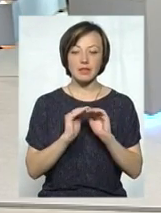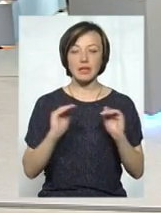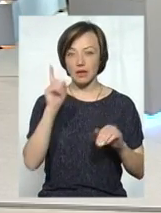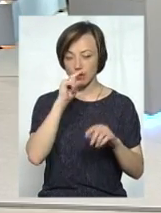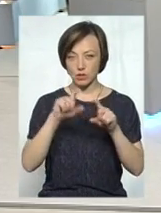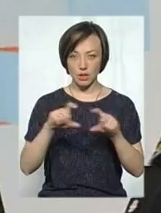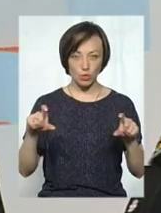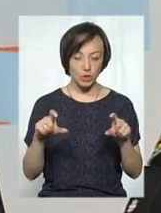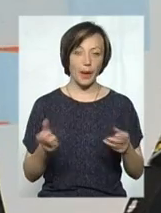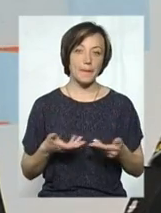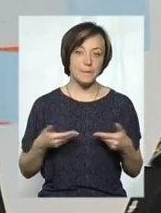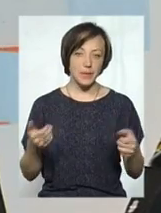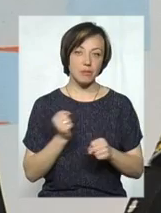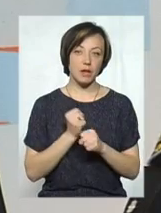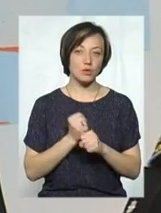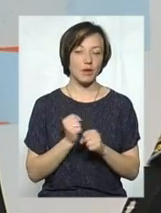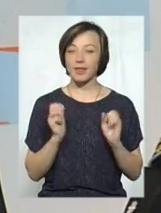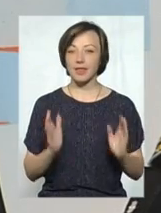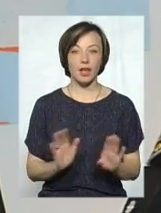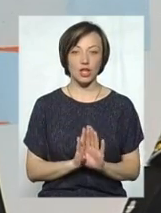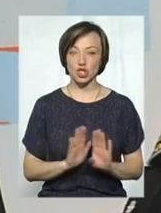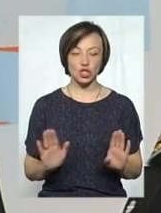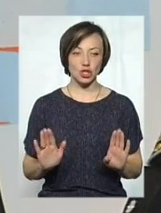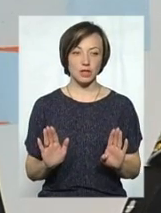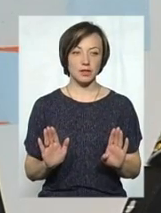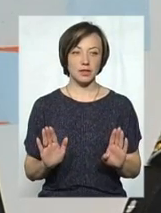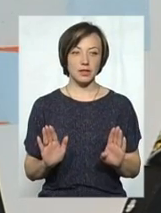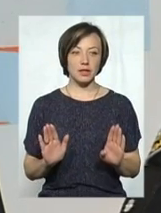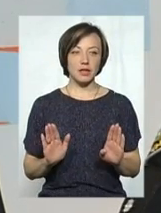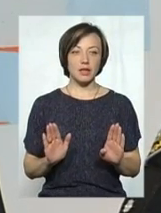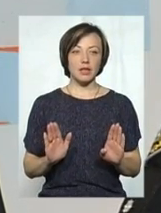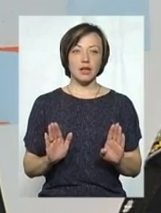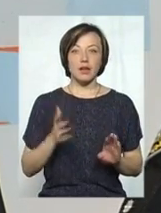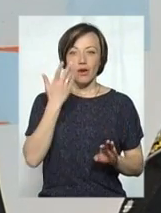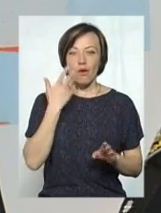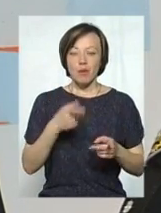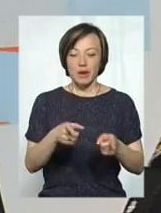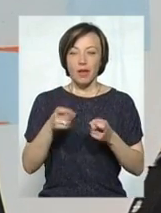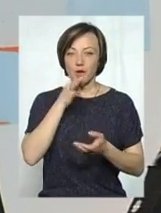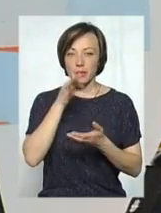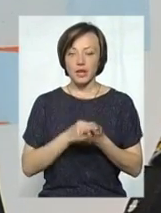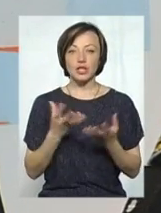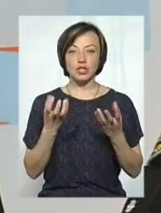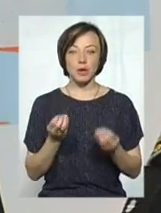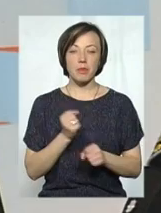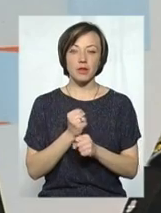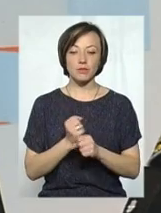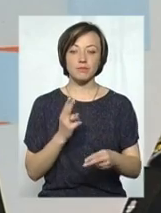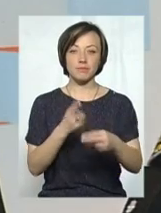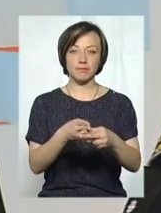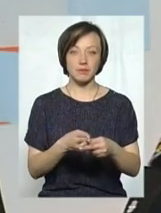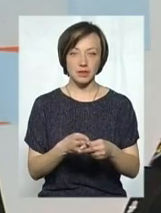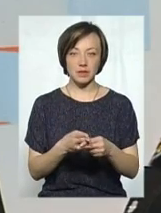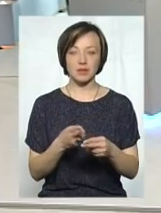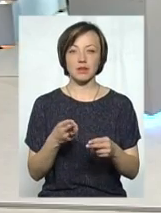садочка. Тобто ми працюємо не лише, як притягуємо до відповідальності, а ми ще працюємо на попередження з